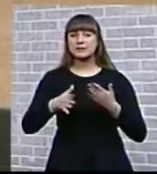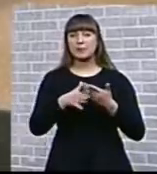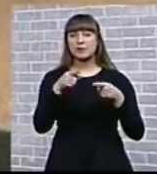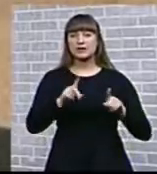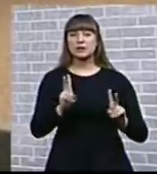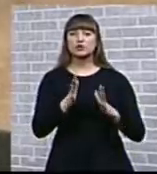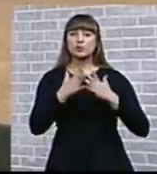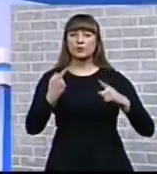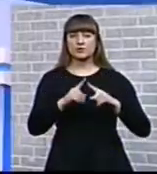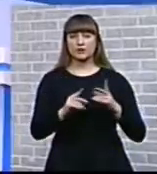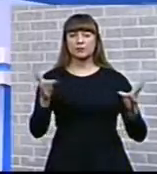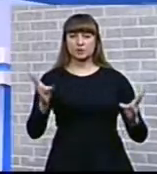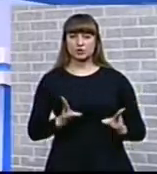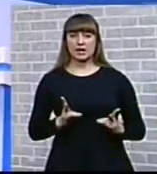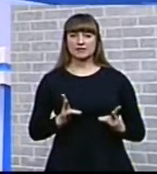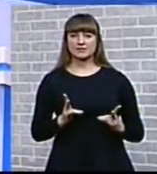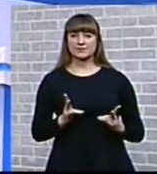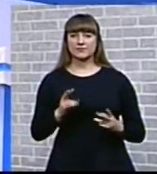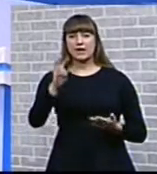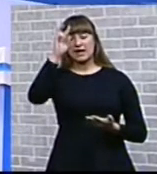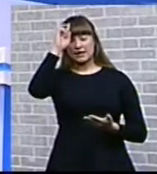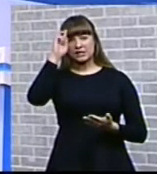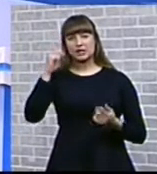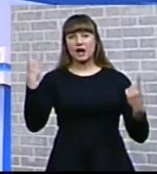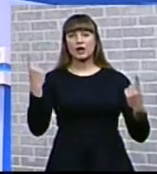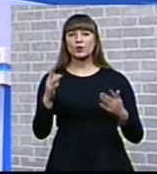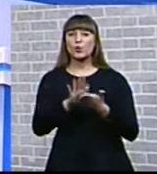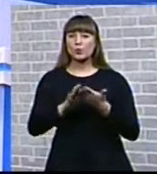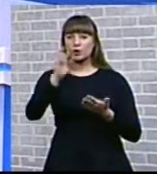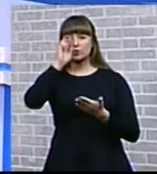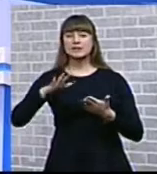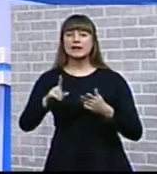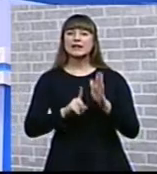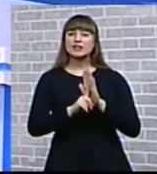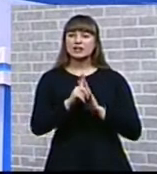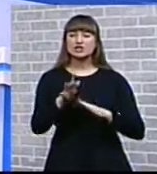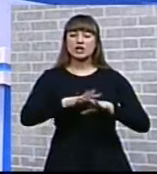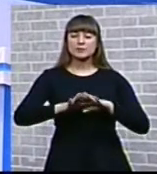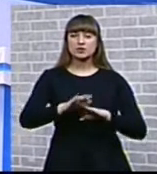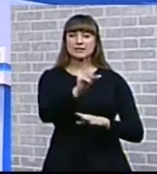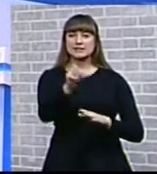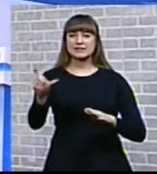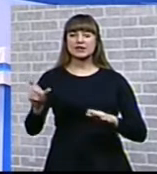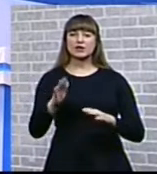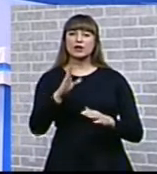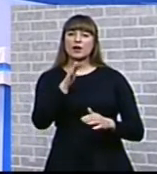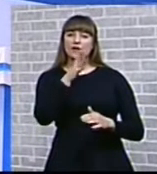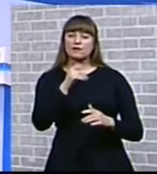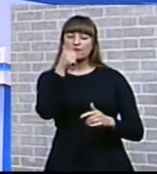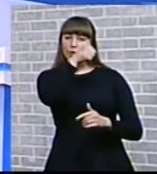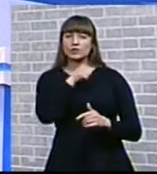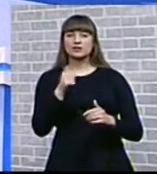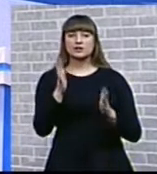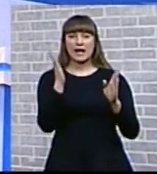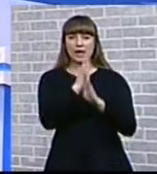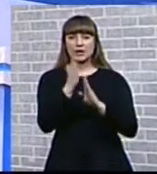в этом нуждается. Генеральную уборку страны начинает Общероссийский народный фронт в год экологии. Начнут с того,